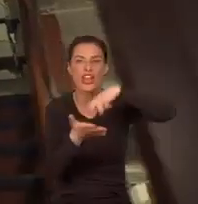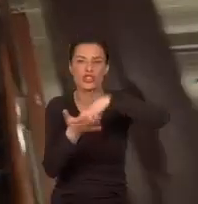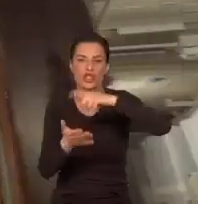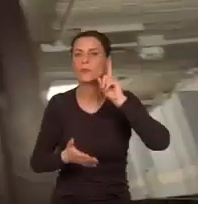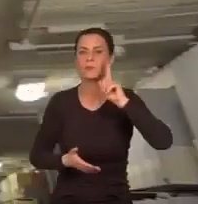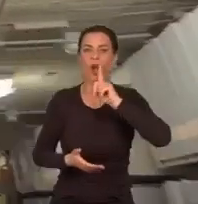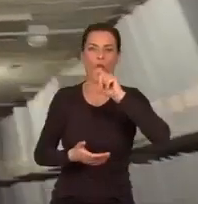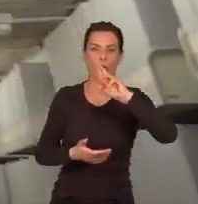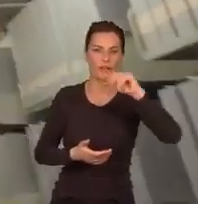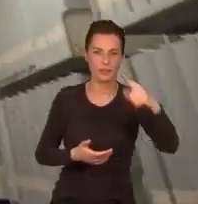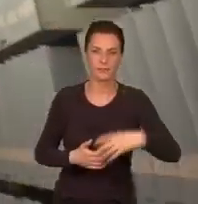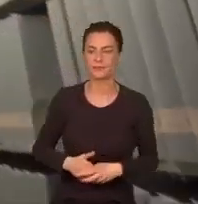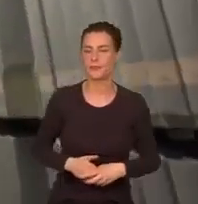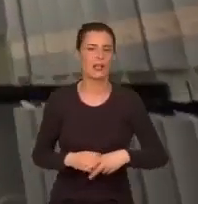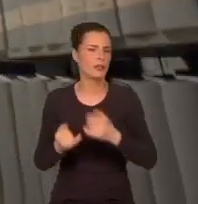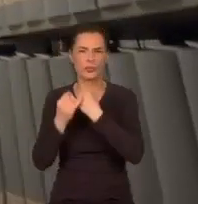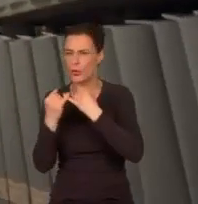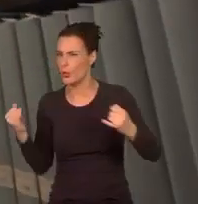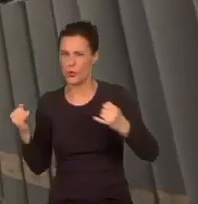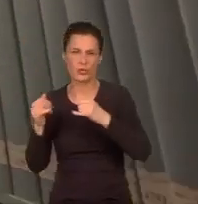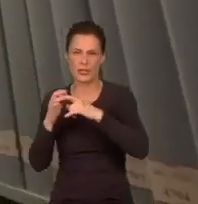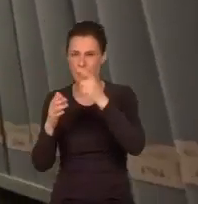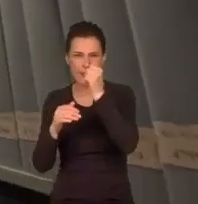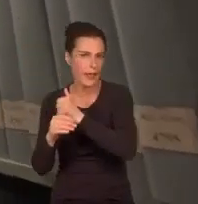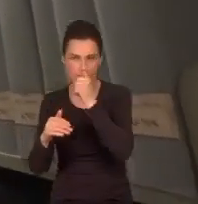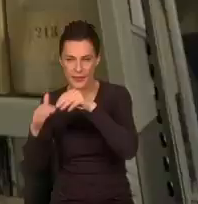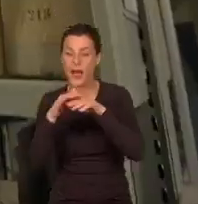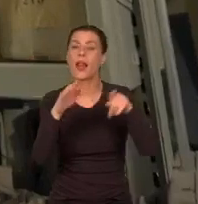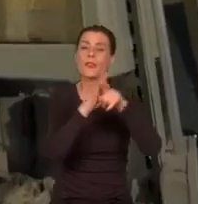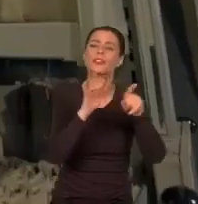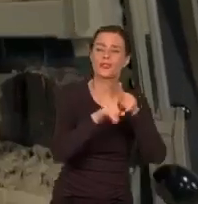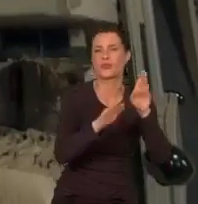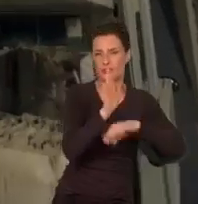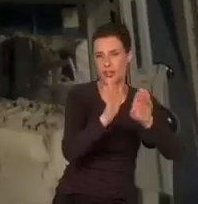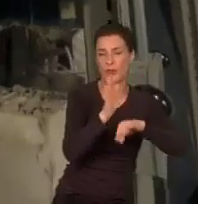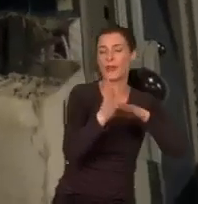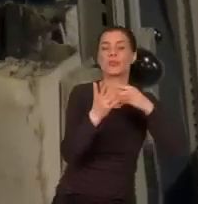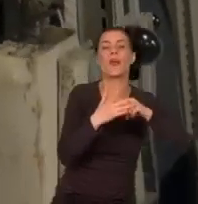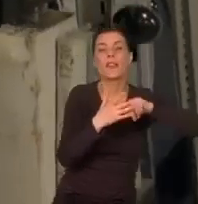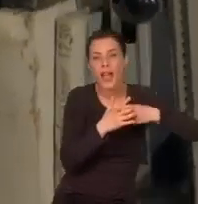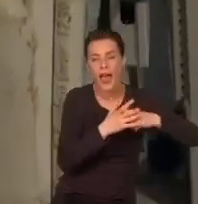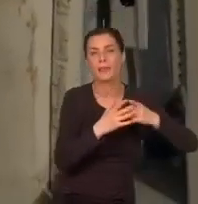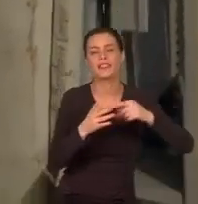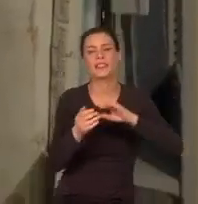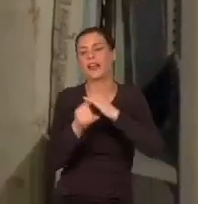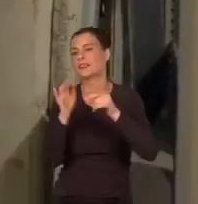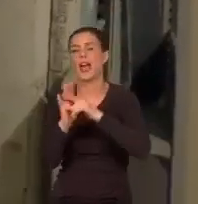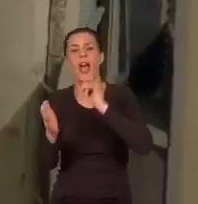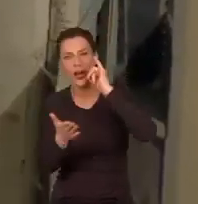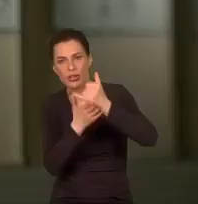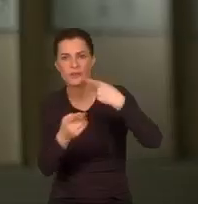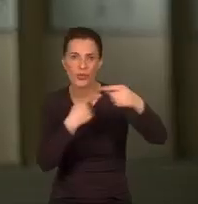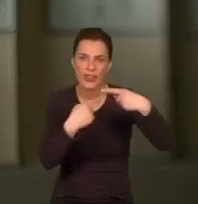Poza specjalnymi pomieszczeniami istnieją mniej wrażliwe dokumenty. Zwykłe rejestry administracyjne lub korespondencja